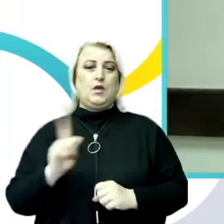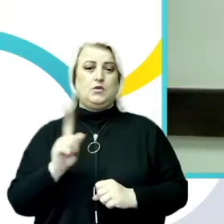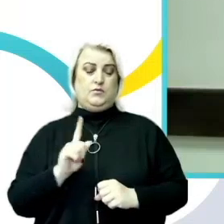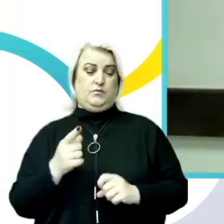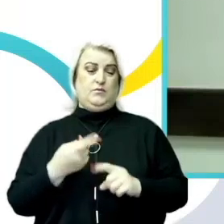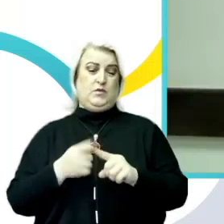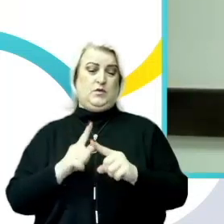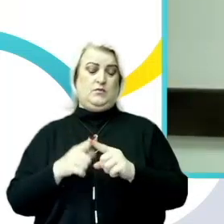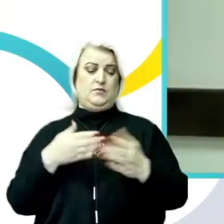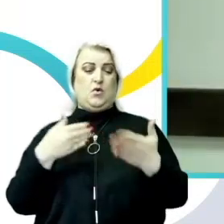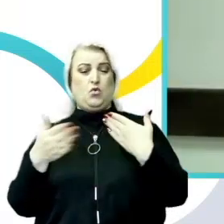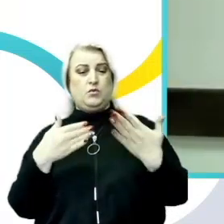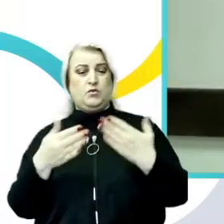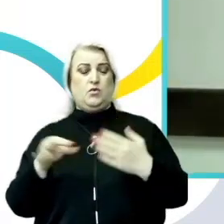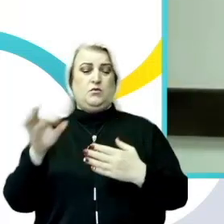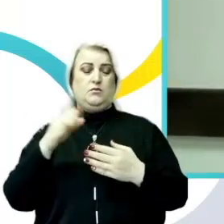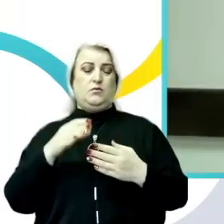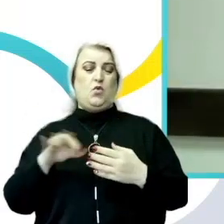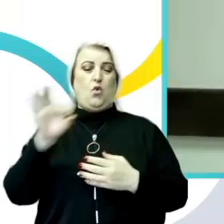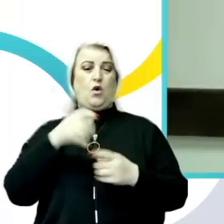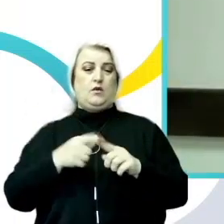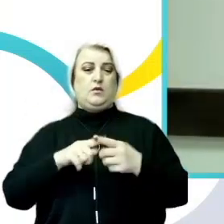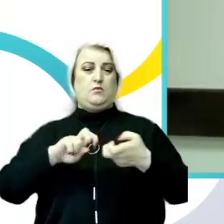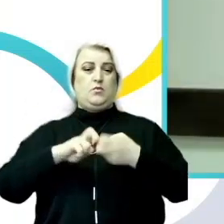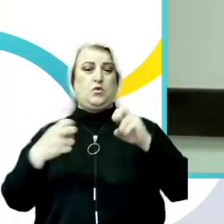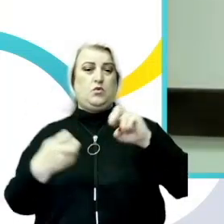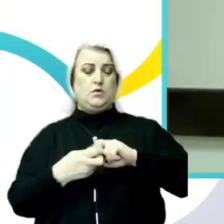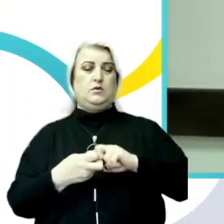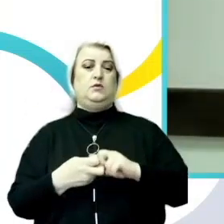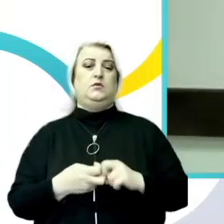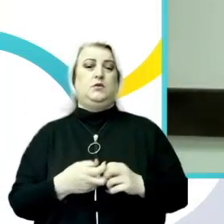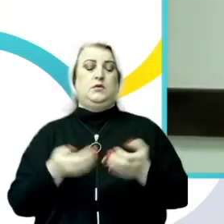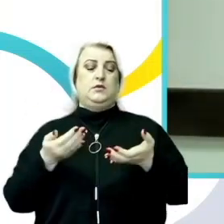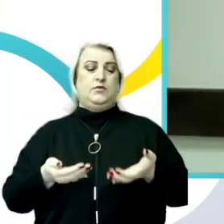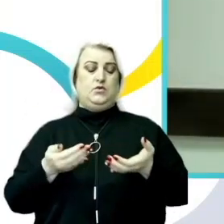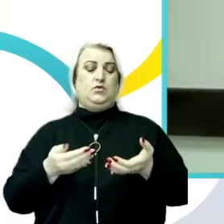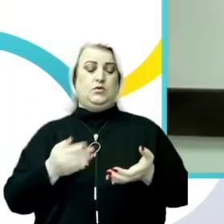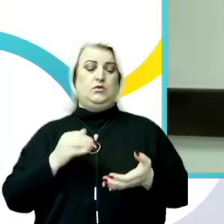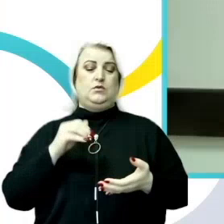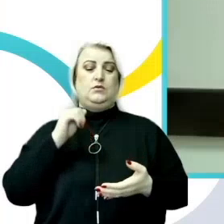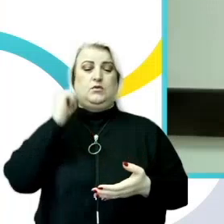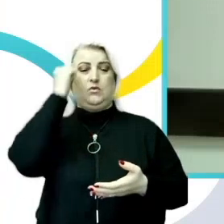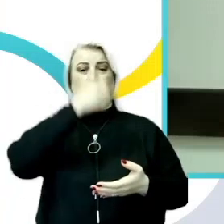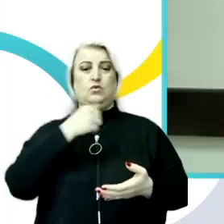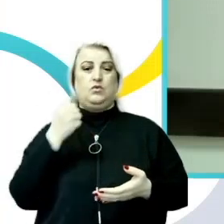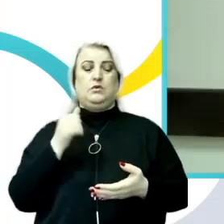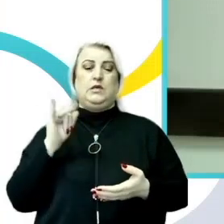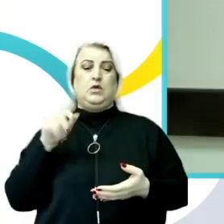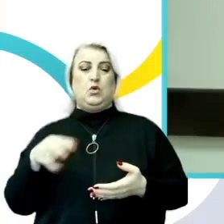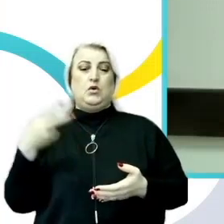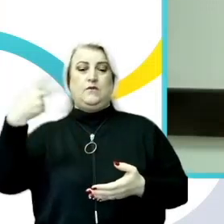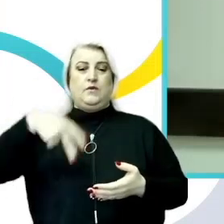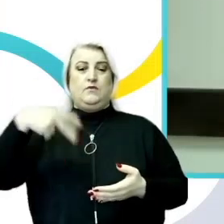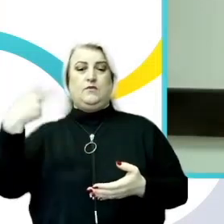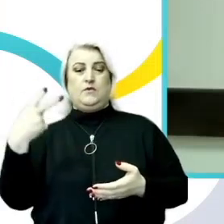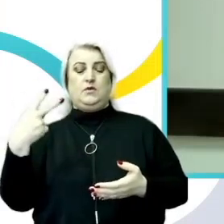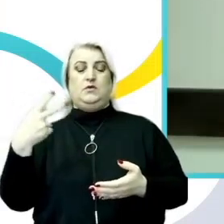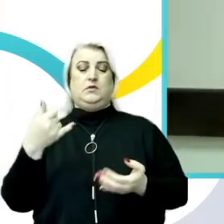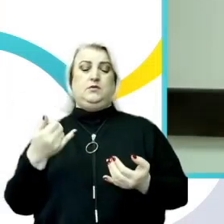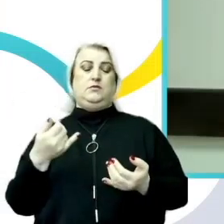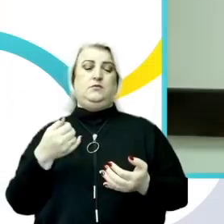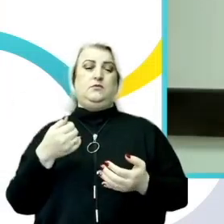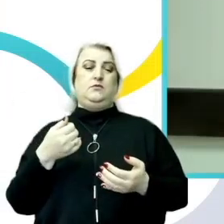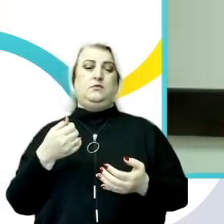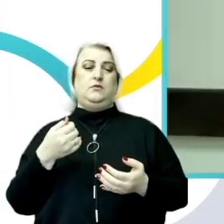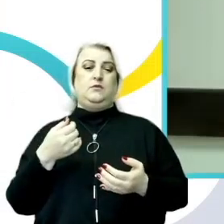acestor probleme, în perioada februarie 2020 și iulie 2022, Fundația Este Europeană și Centrul Partener